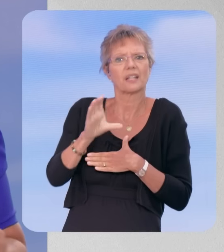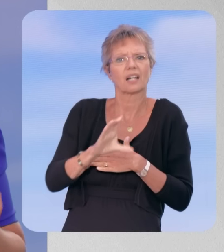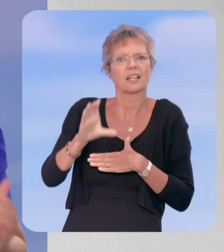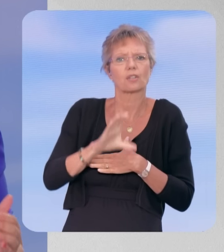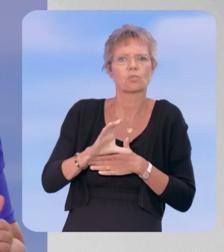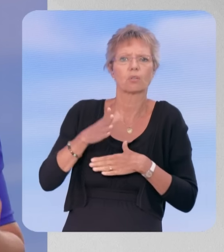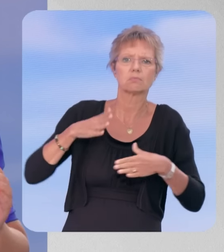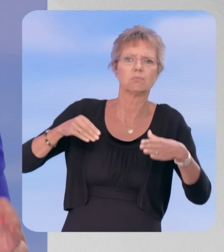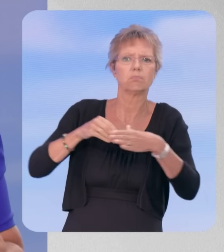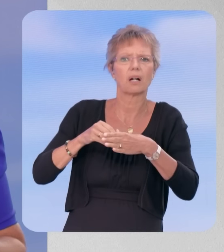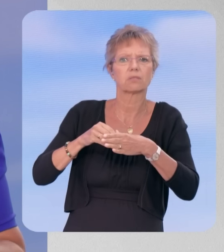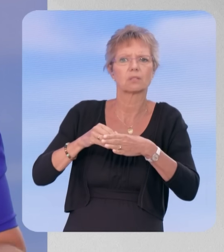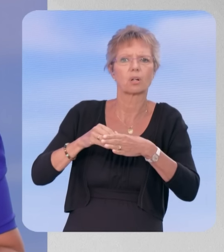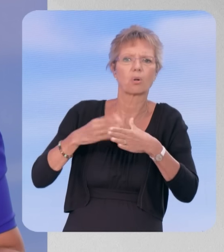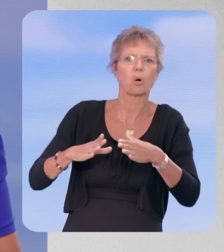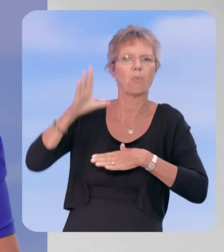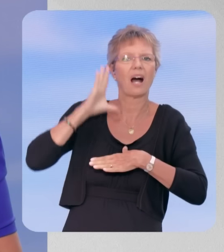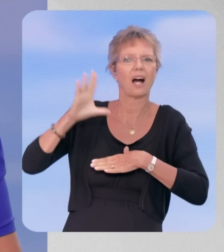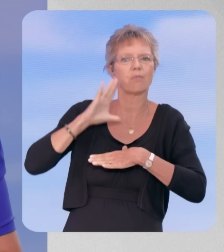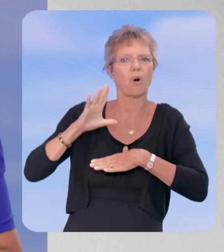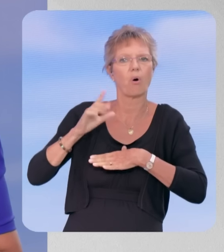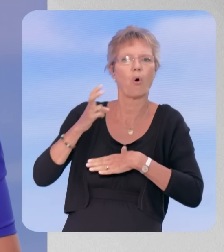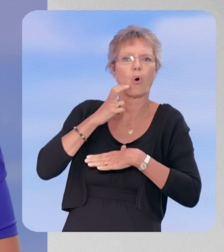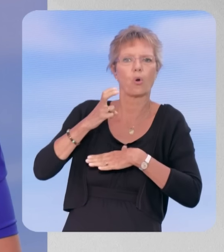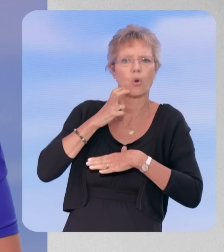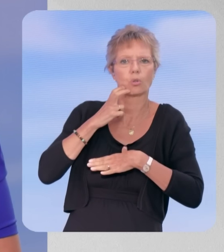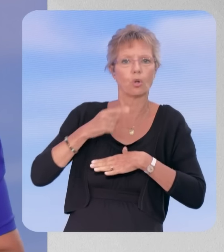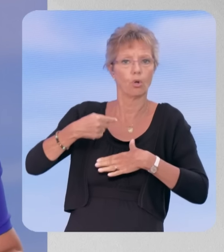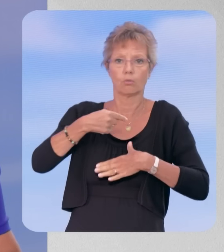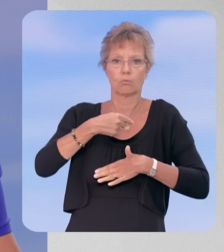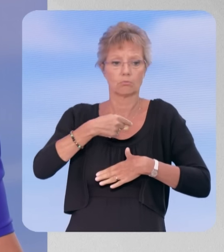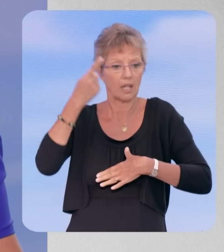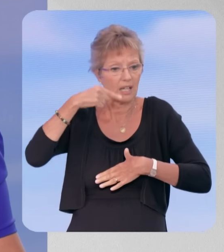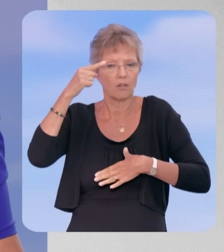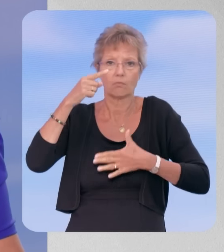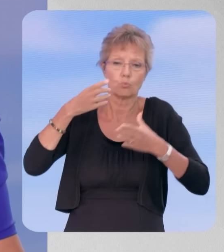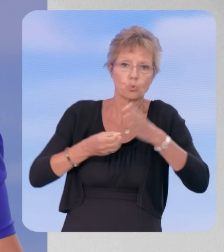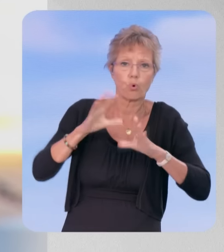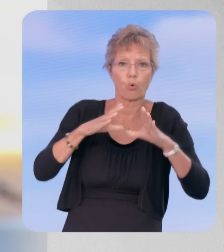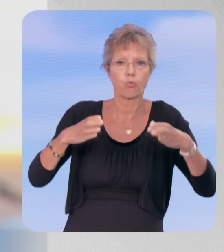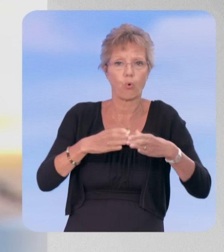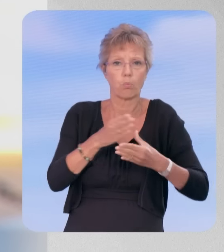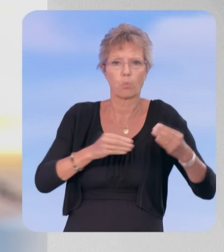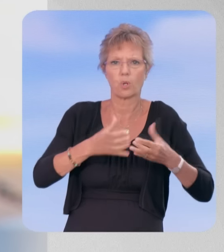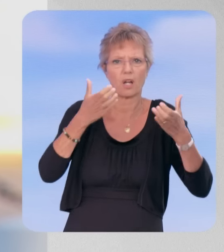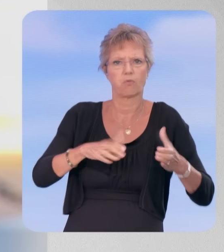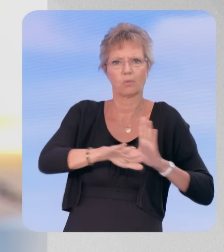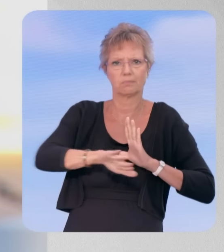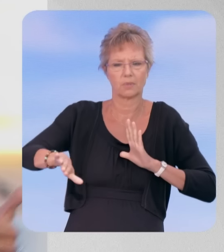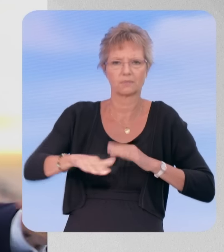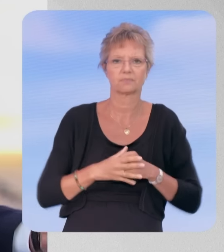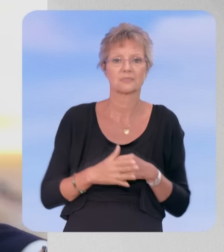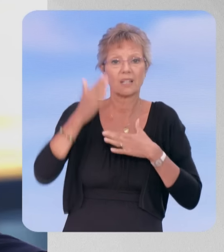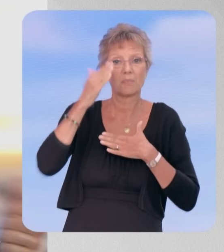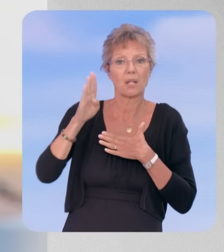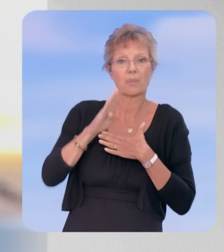'ancien monde du hollandisme, dont nous voulons, nous, avec le nouveau Front populaire, tourner la page. – Mais si très concrètement, il mettait ses propositions sur la table, s'il